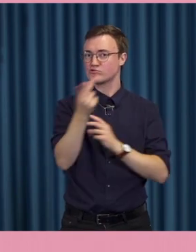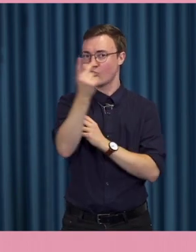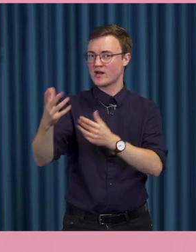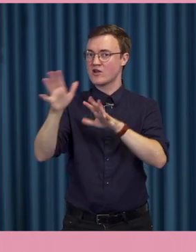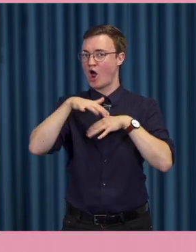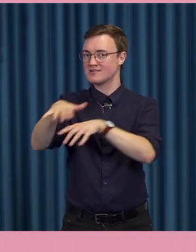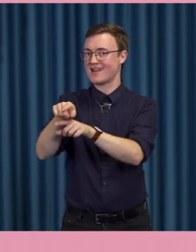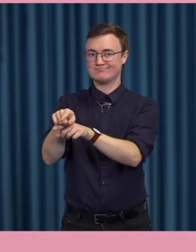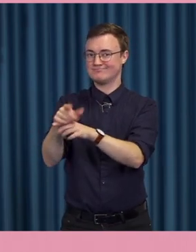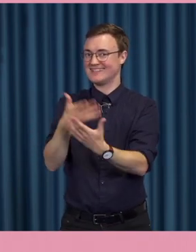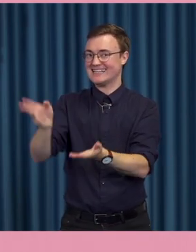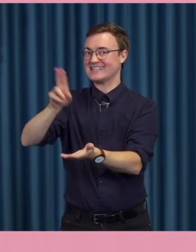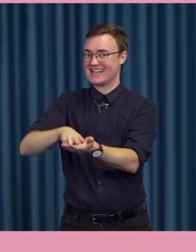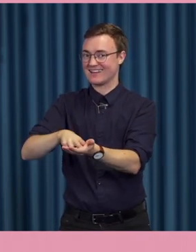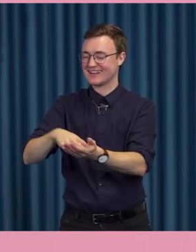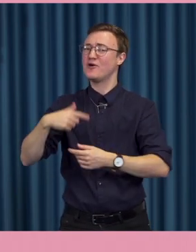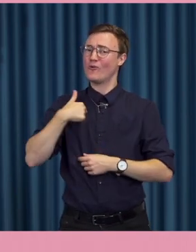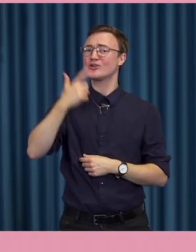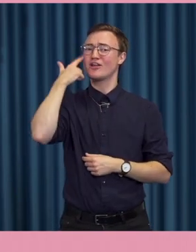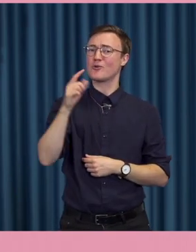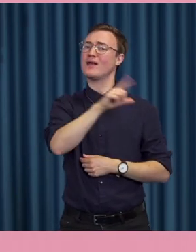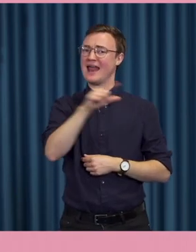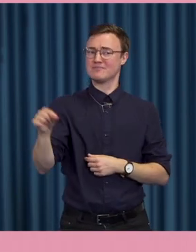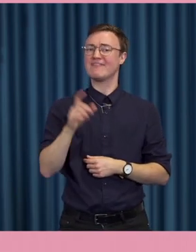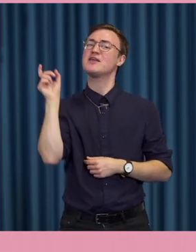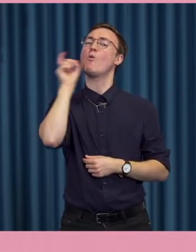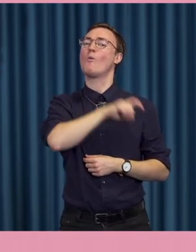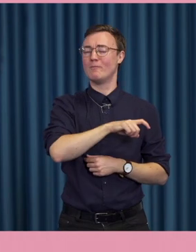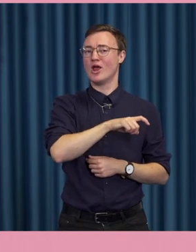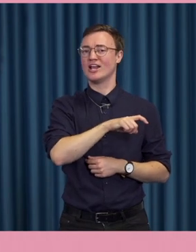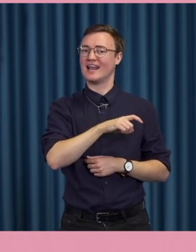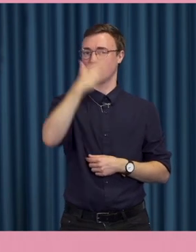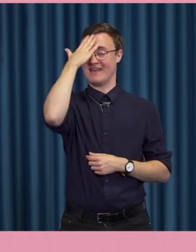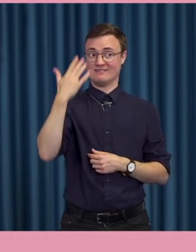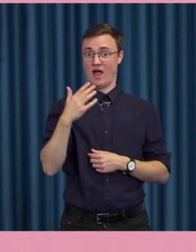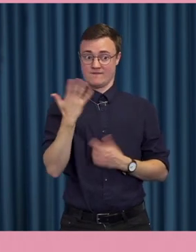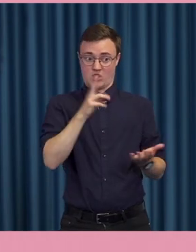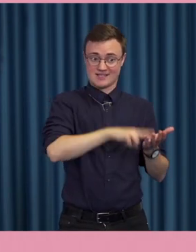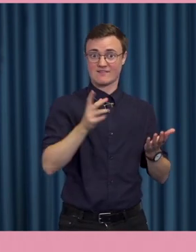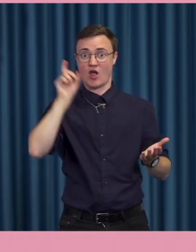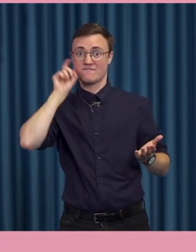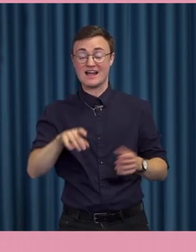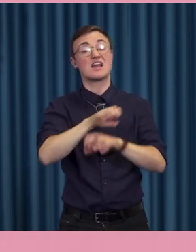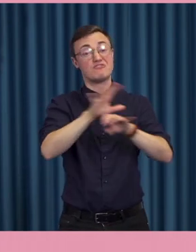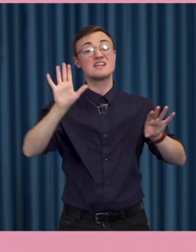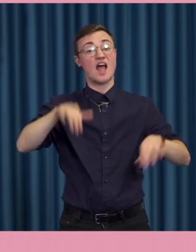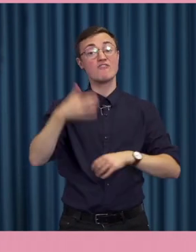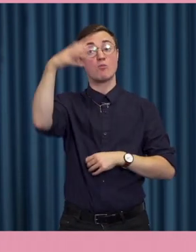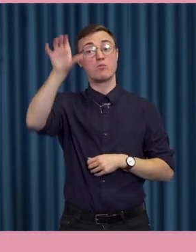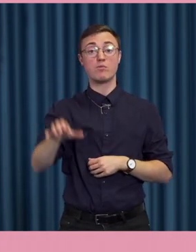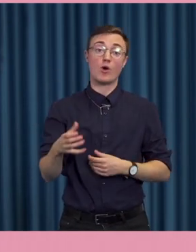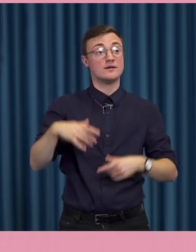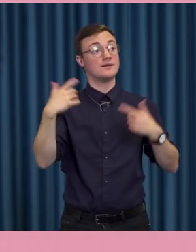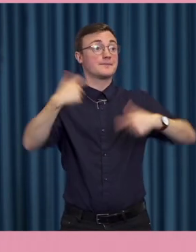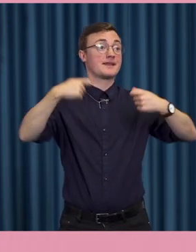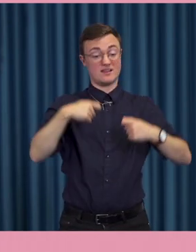är sant. Och jag tror ingen av oss kan säga att jag har aldrig delat ett falskt inlägg online. Jag har själv delat falska inlägg av misstag